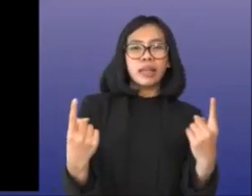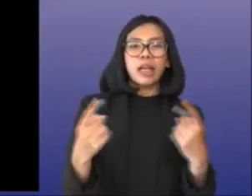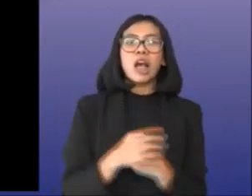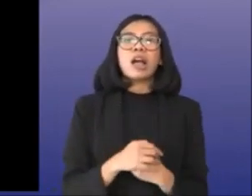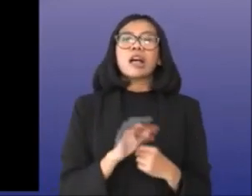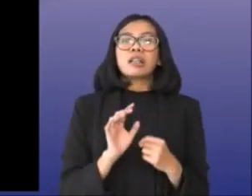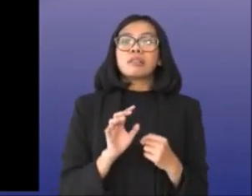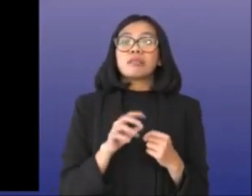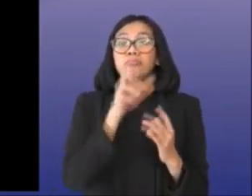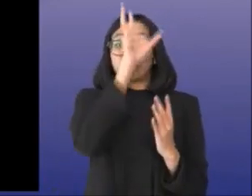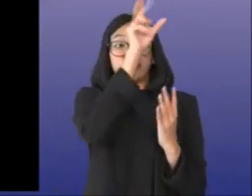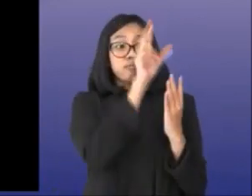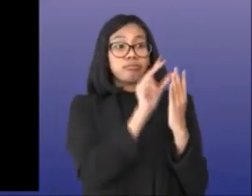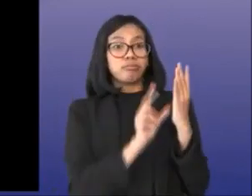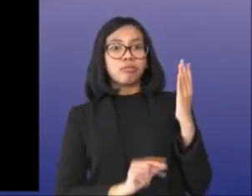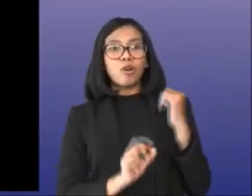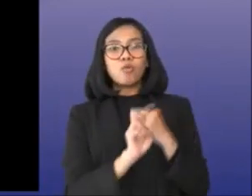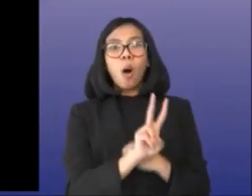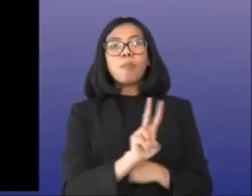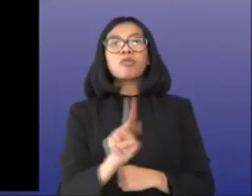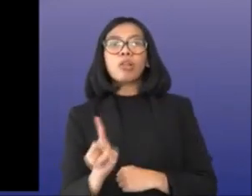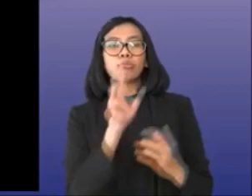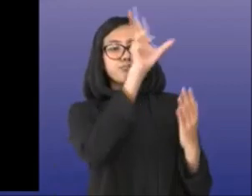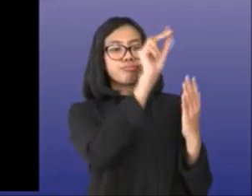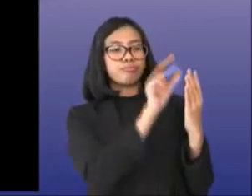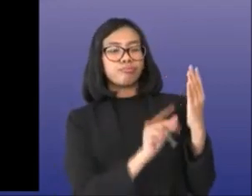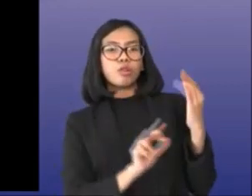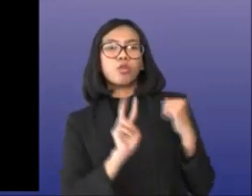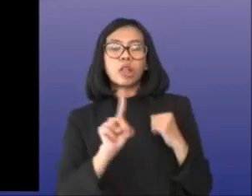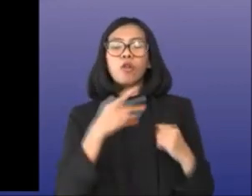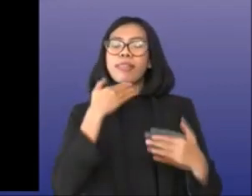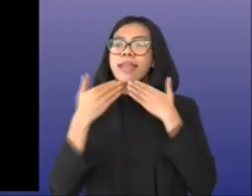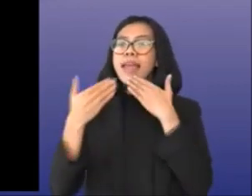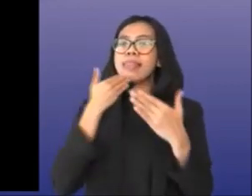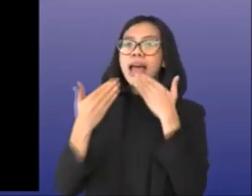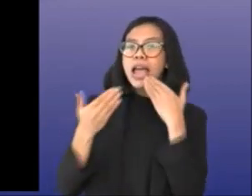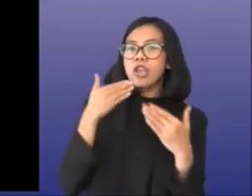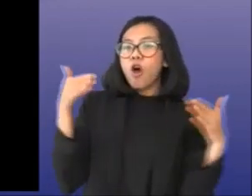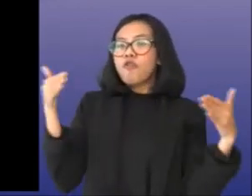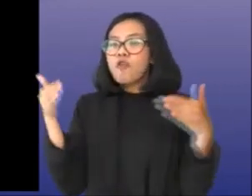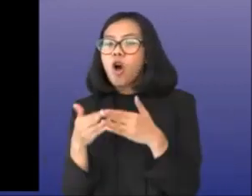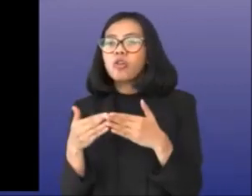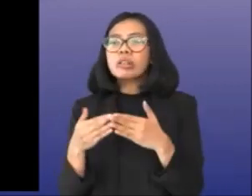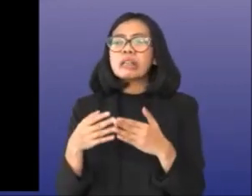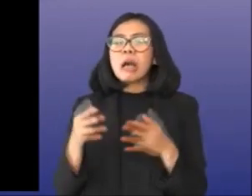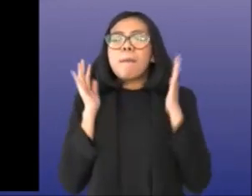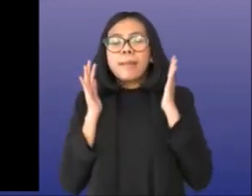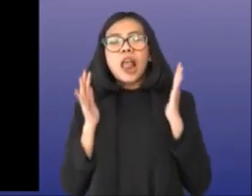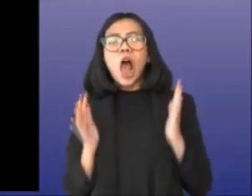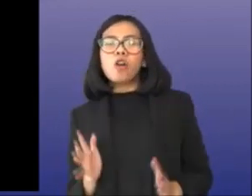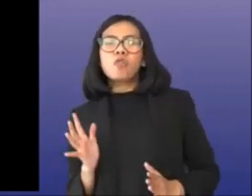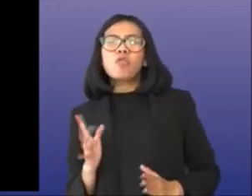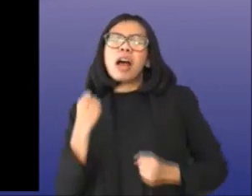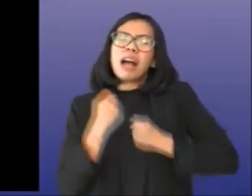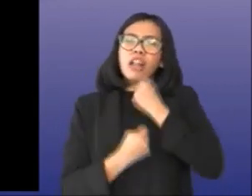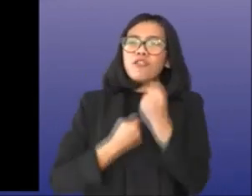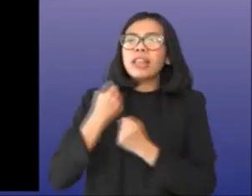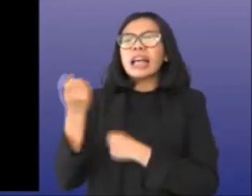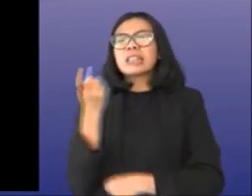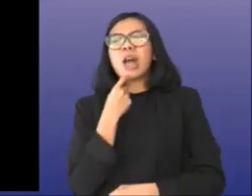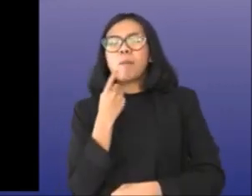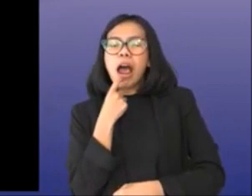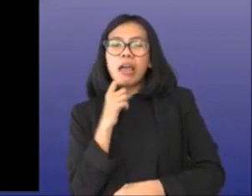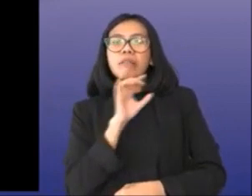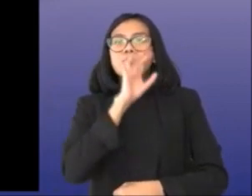pertanyaan yang mendasarkan pada perilaku atau kebiasaan pribadi. Di